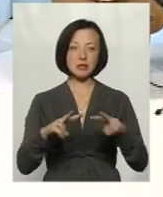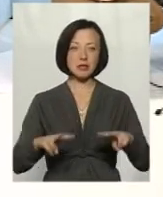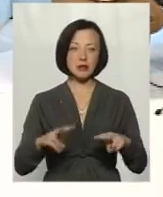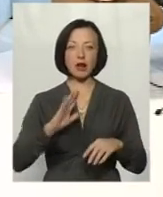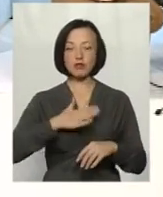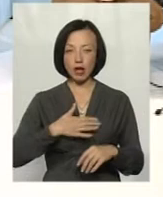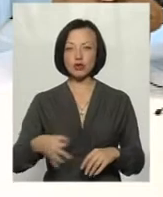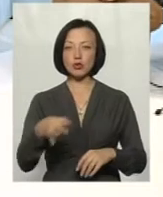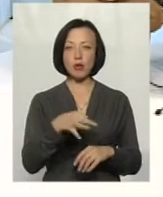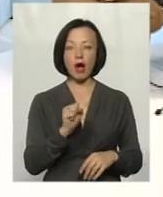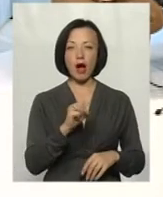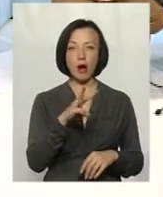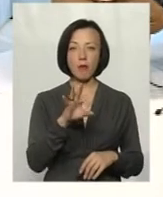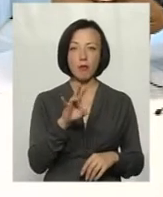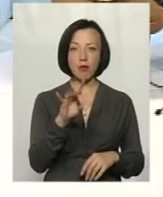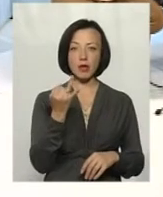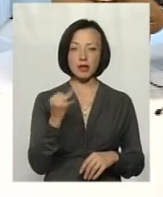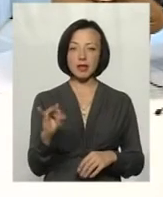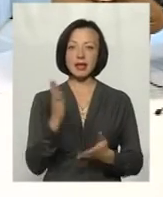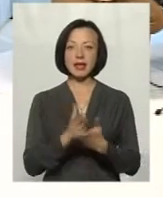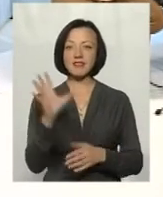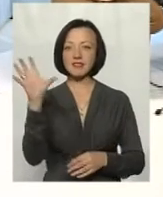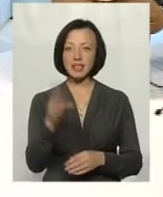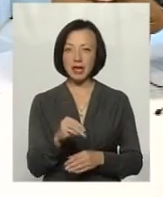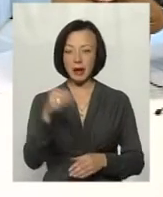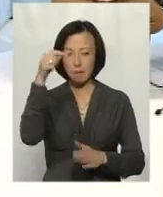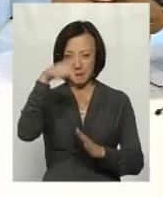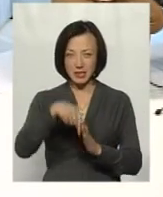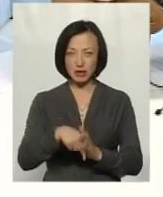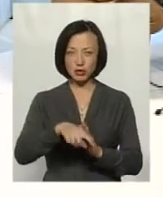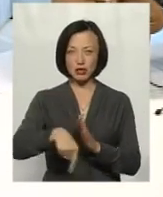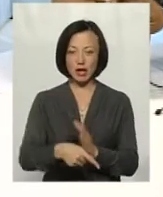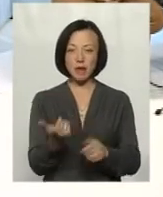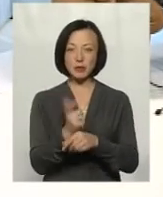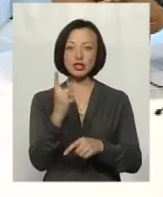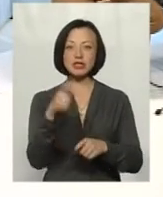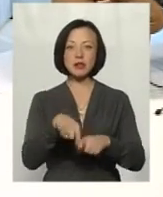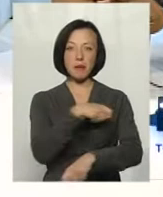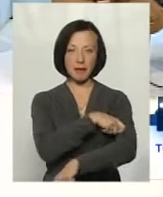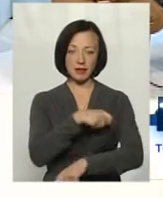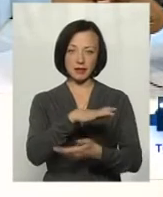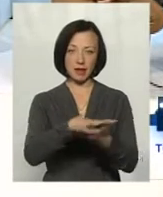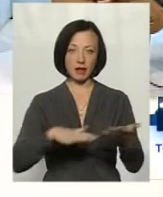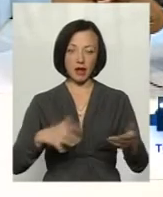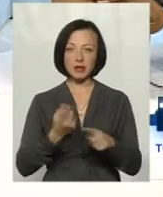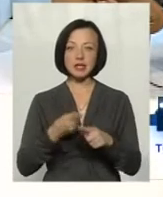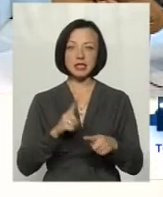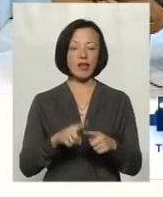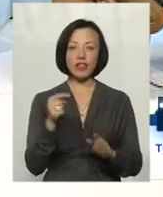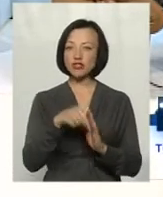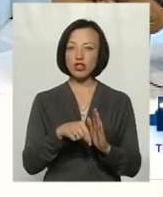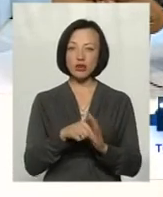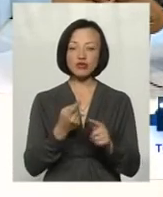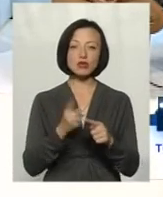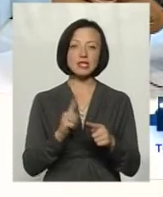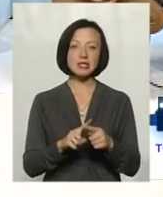в нашій області амонії є у всіх навіть підземних джерелах, які там більше 100 метрів, свердловинах і так далі. Це не означає,